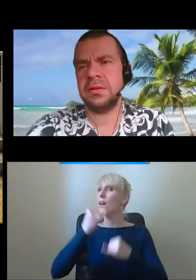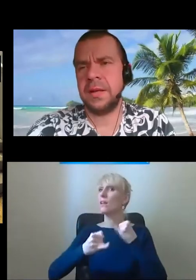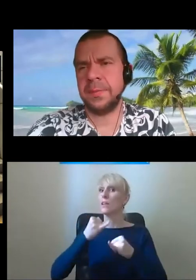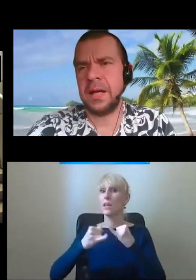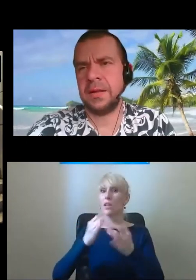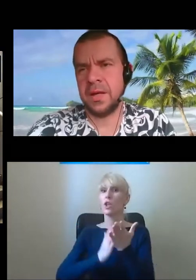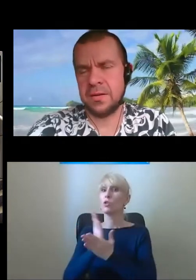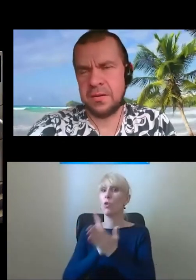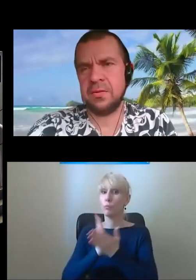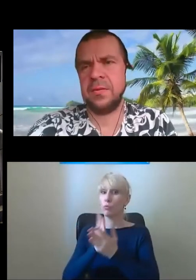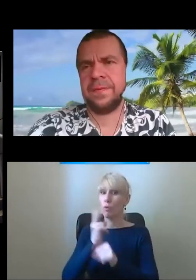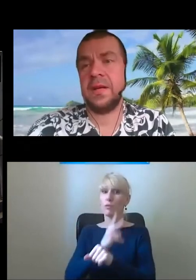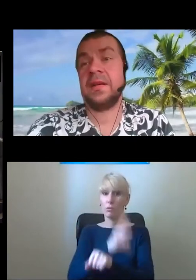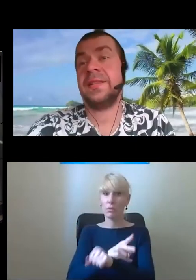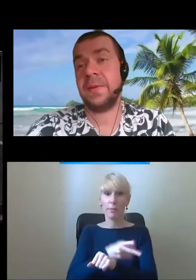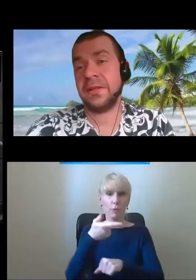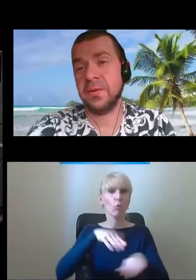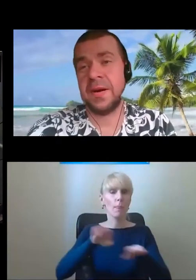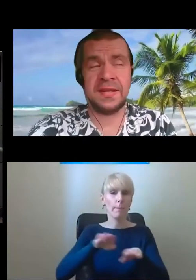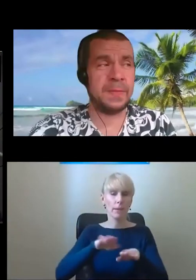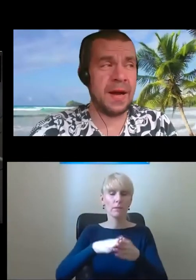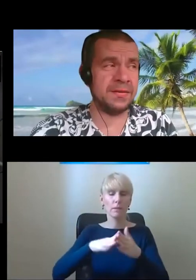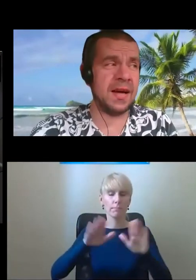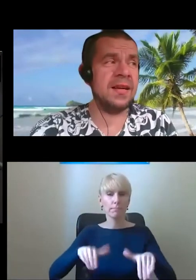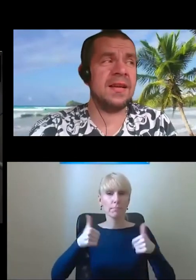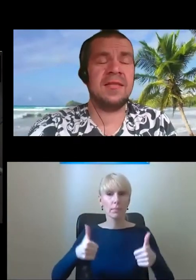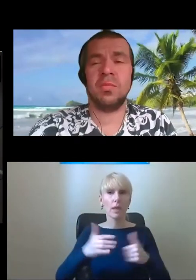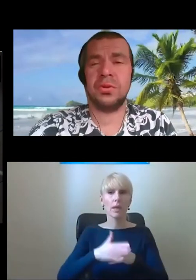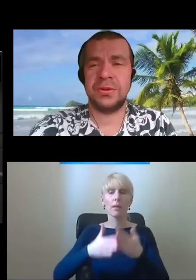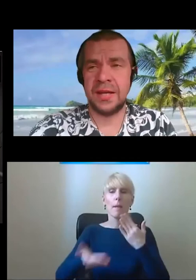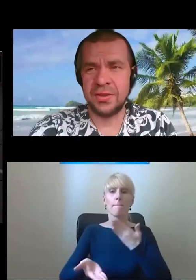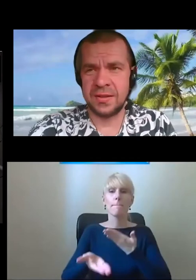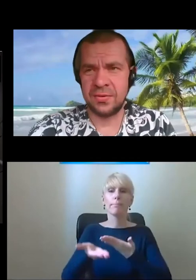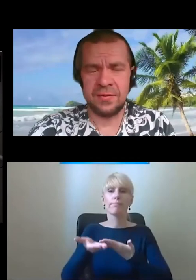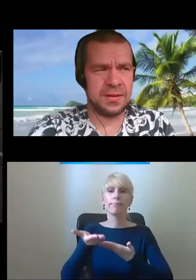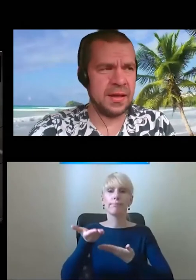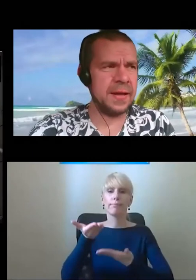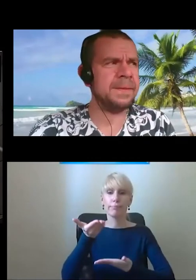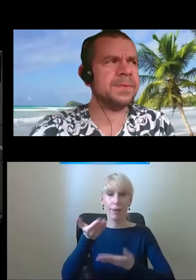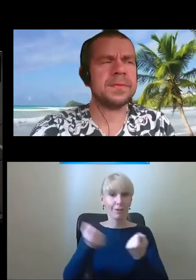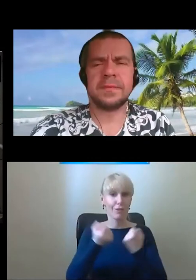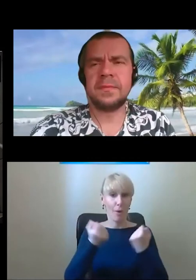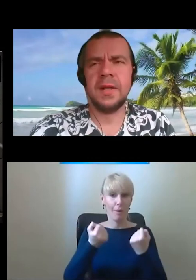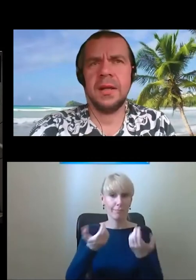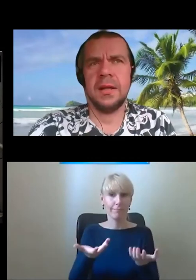jest dostępna na miejscu, kiedy platforma jest sprawna, bo to też nie jest okrzyżyste.